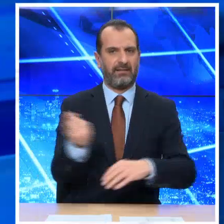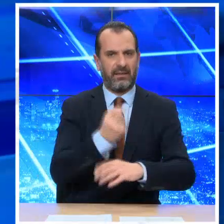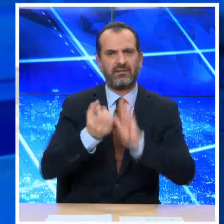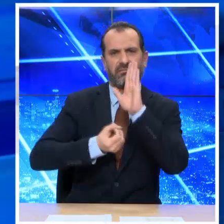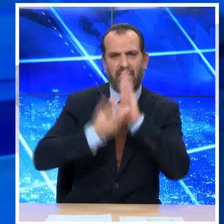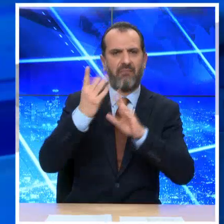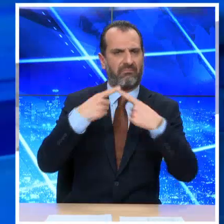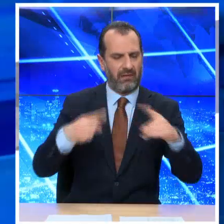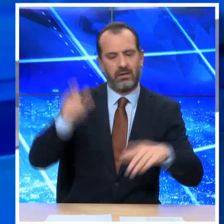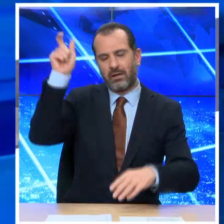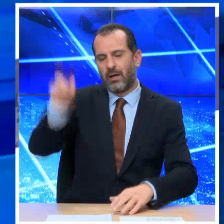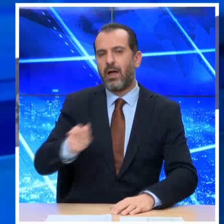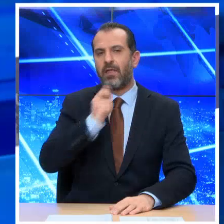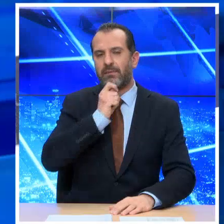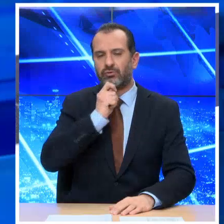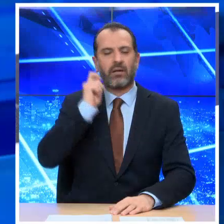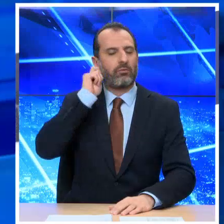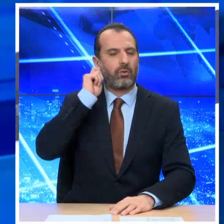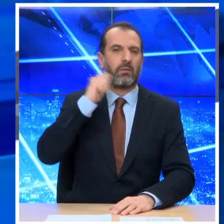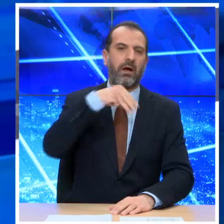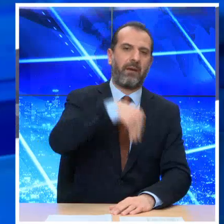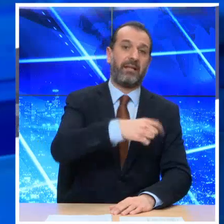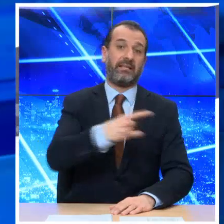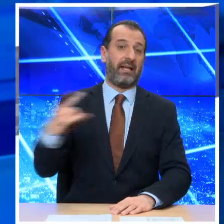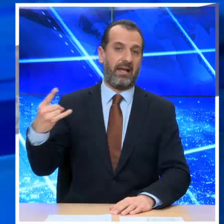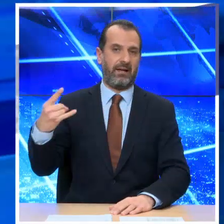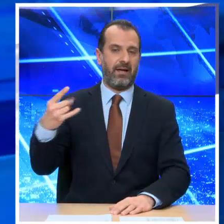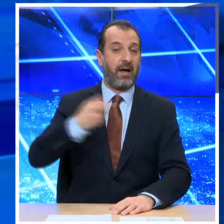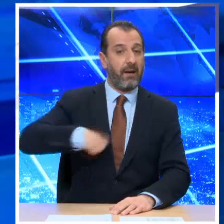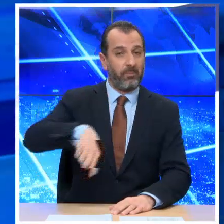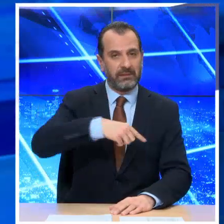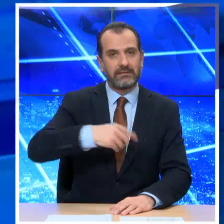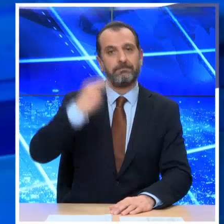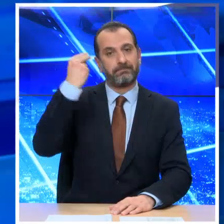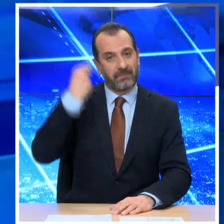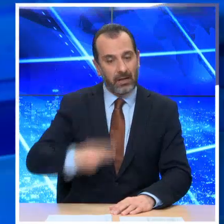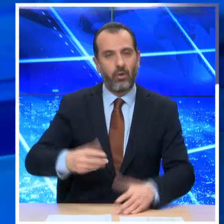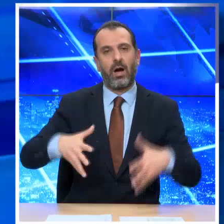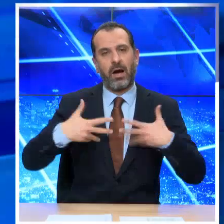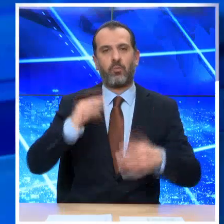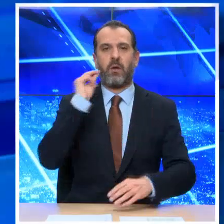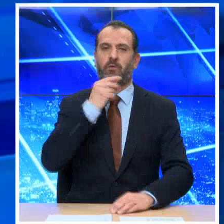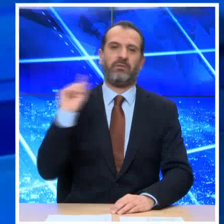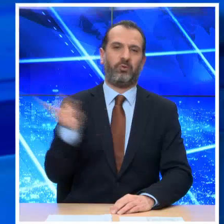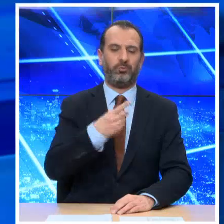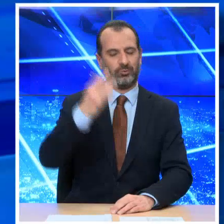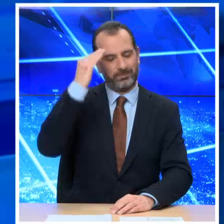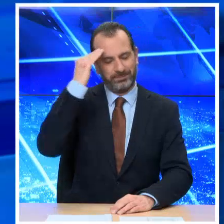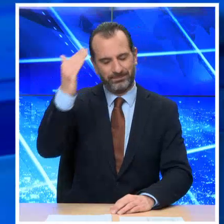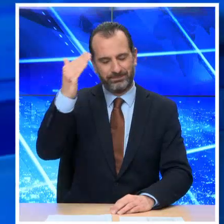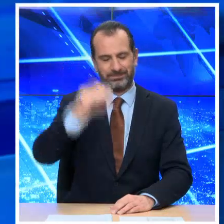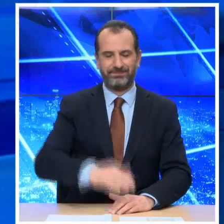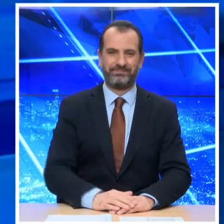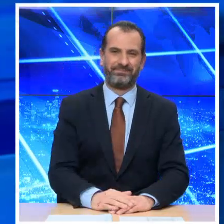αναλυτικά ρεπορτάζ στο κεντρικό δελτήος στις 8 παρα 10 με τη Μάρα Ζαχαρέα. Κυρίες και κύριοι, καλό και χαρούμενο απόγευμα να έχετε.